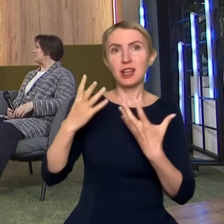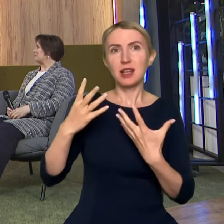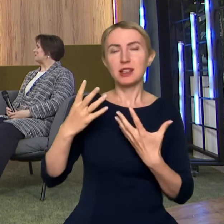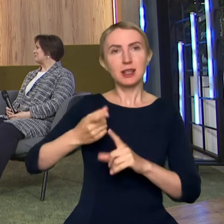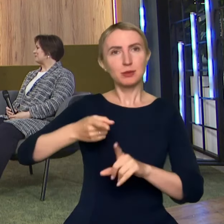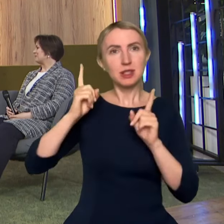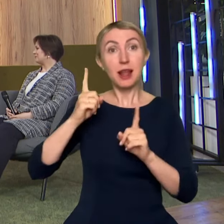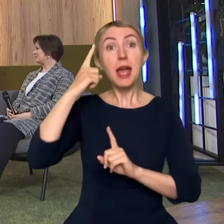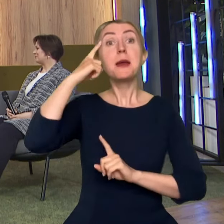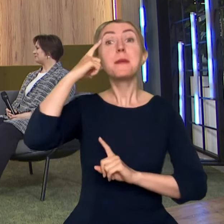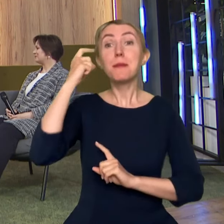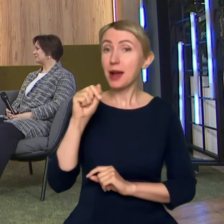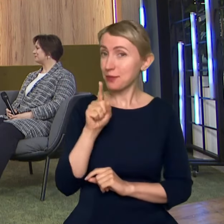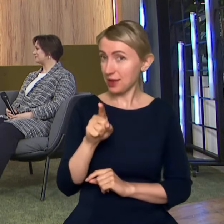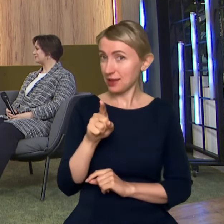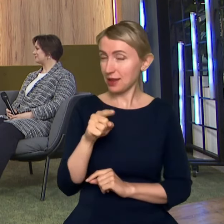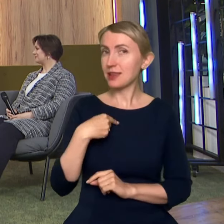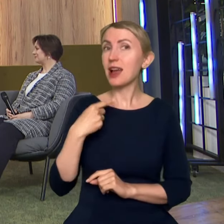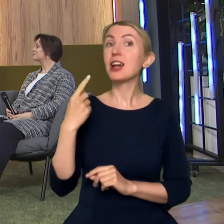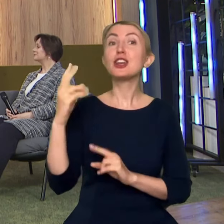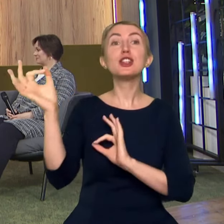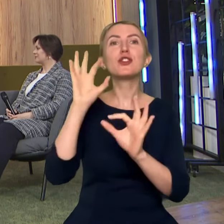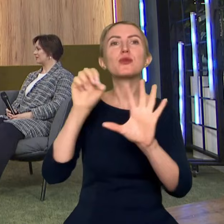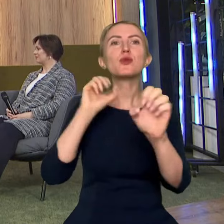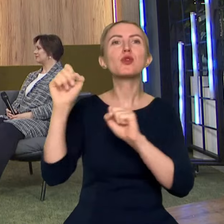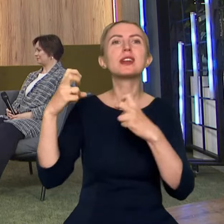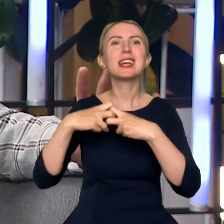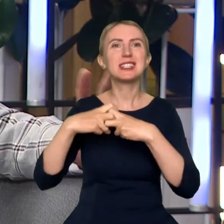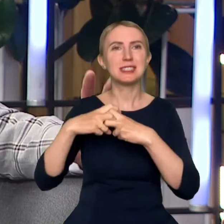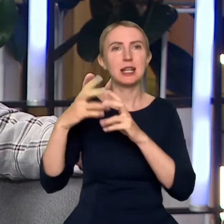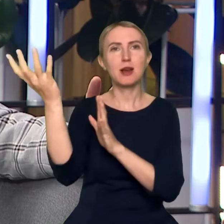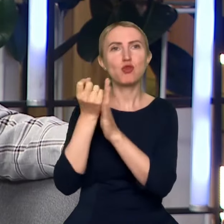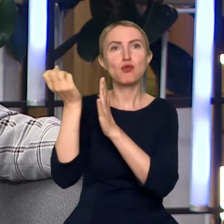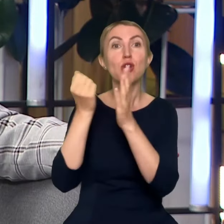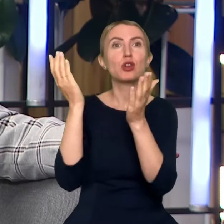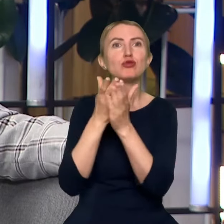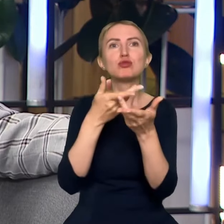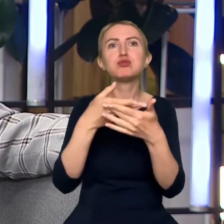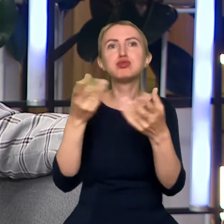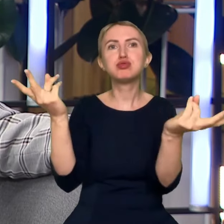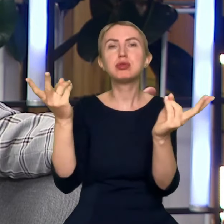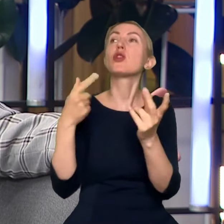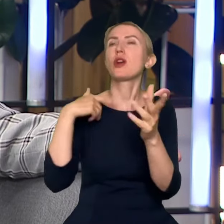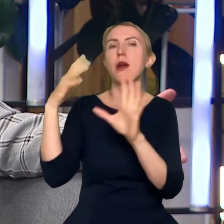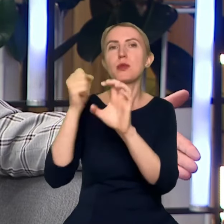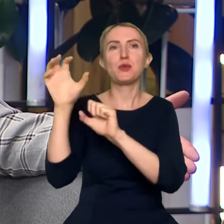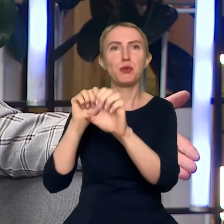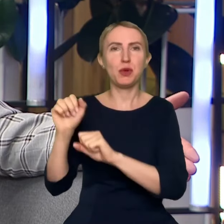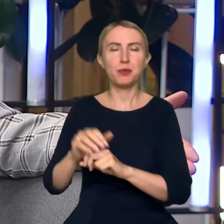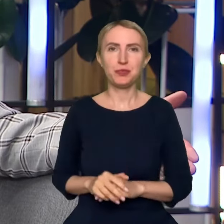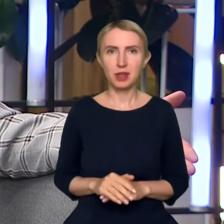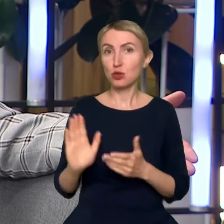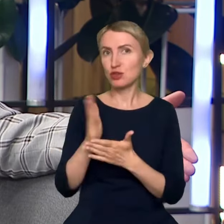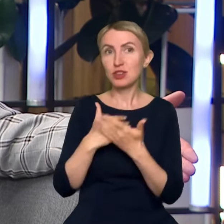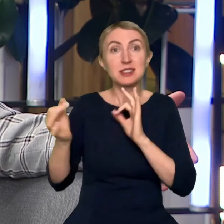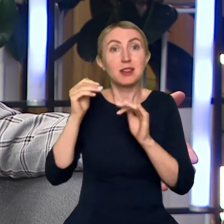pamiętaj, że ja czerpię informacje z internetu, zasysam to, co jest, czyli czerzę to wszystko i część tych danych być może